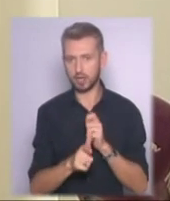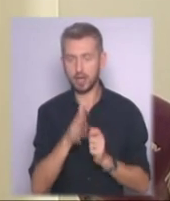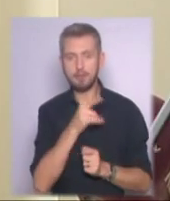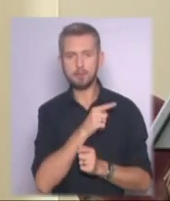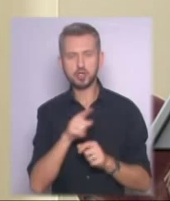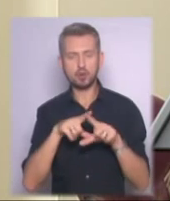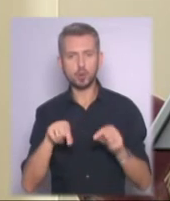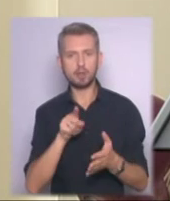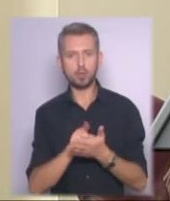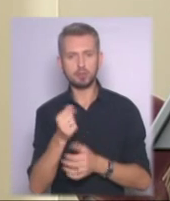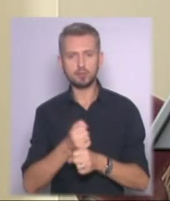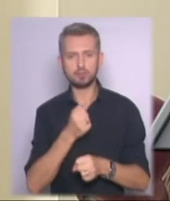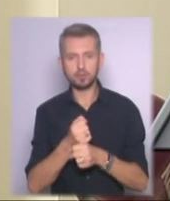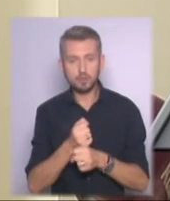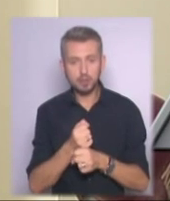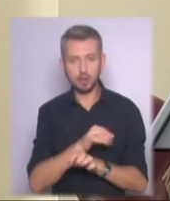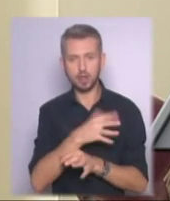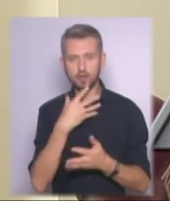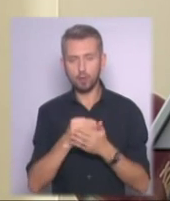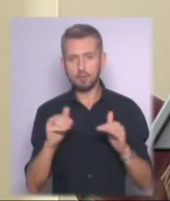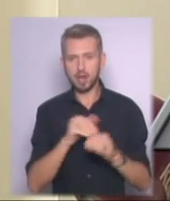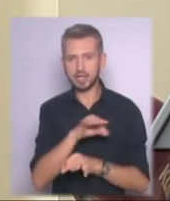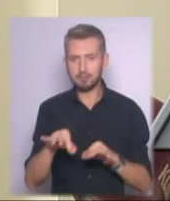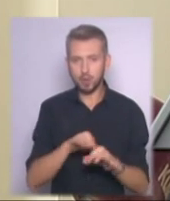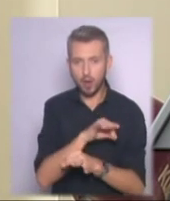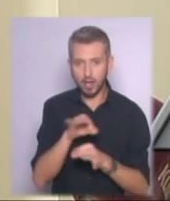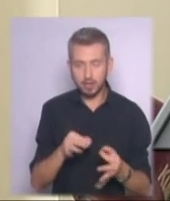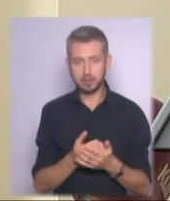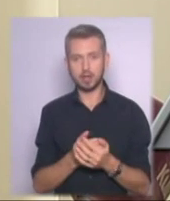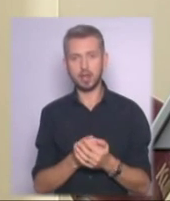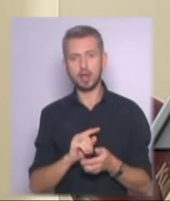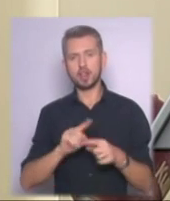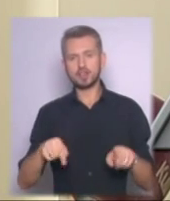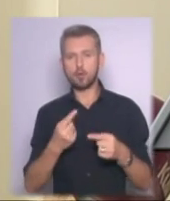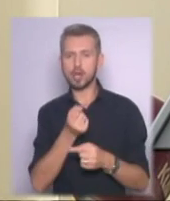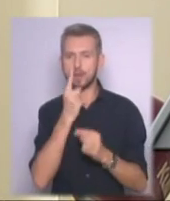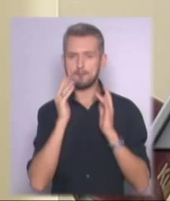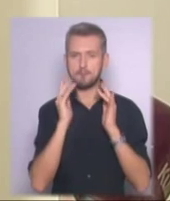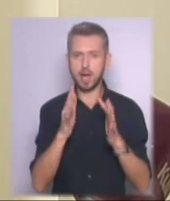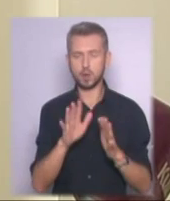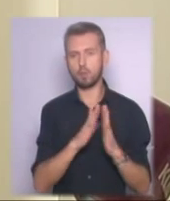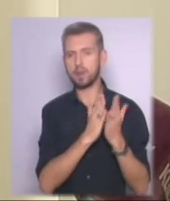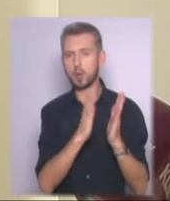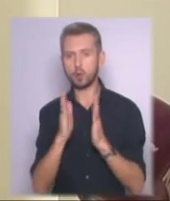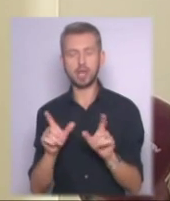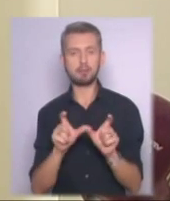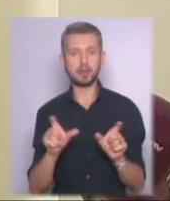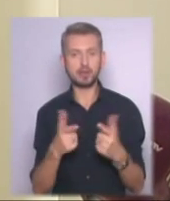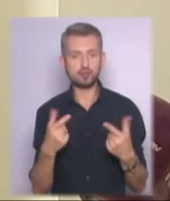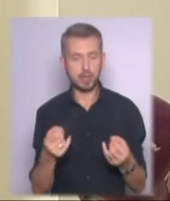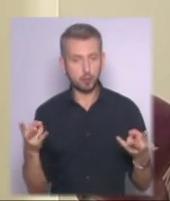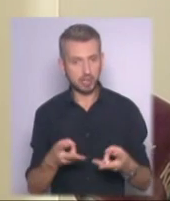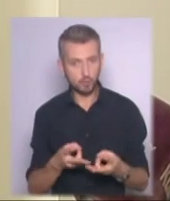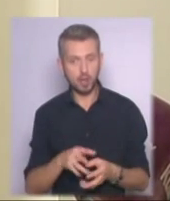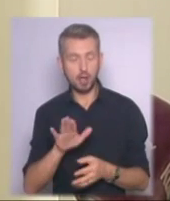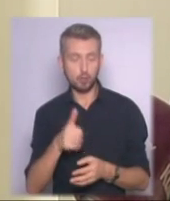свої маленькі проекти перетворення міських територій, створення, допустим, парку, бібліотеки, магазинчику, де це потрібно. І далі